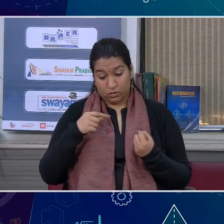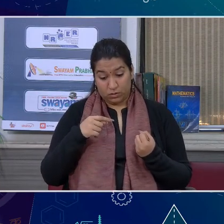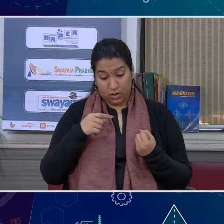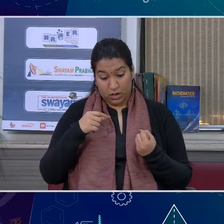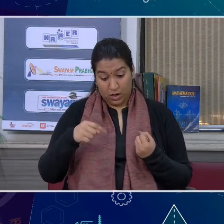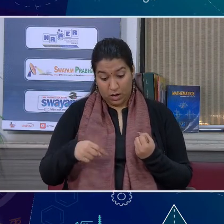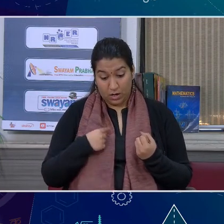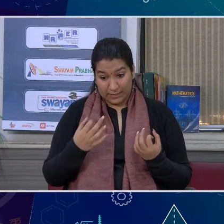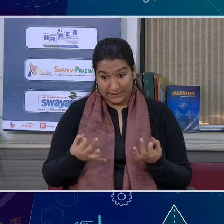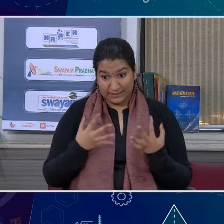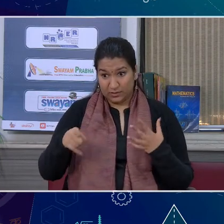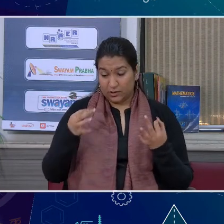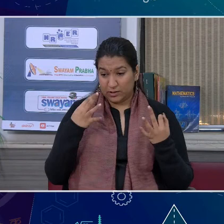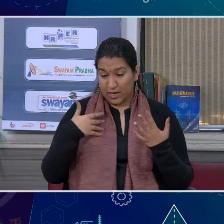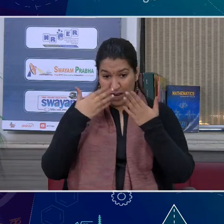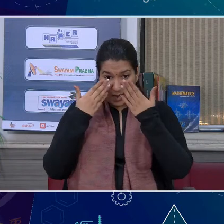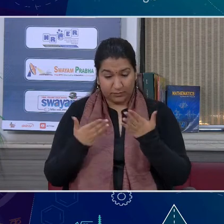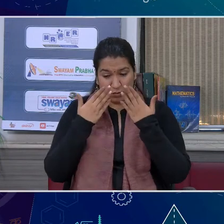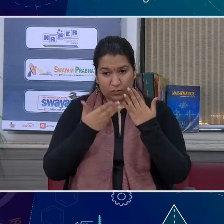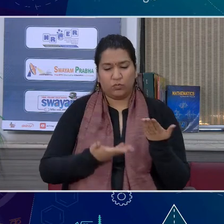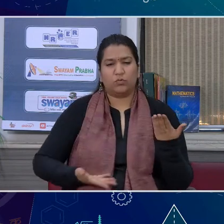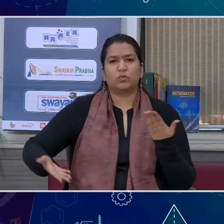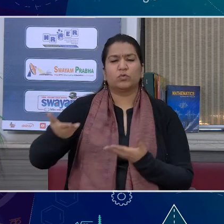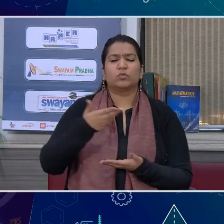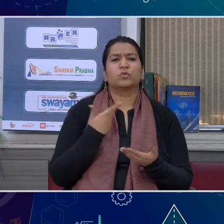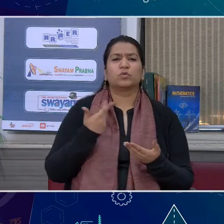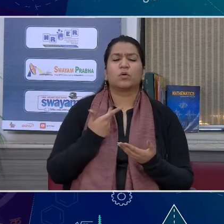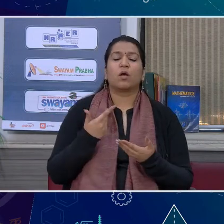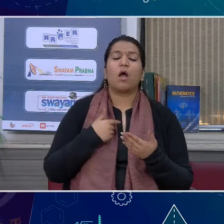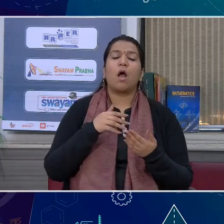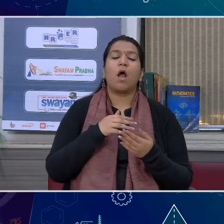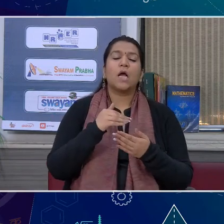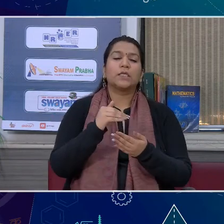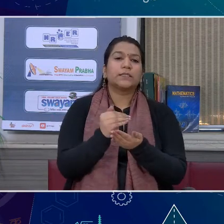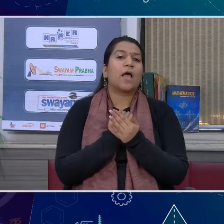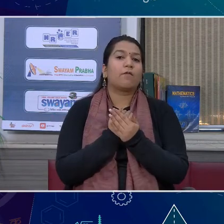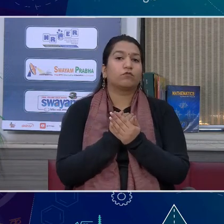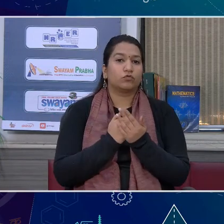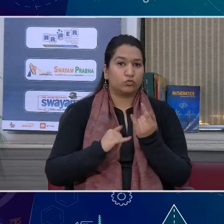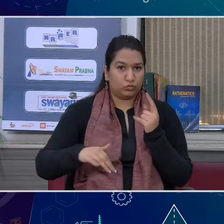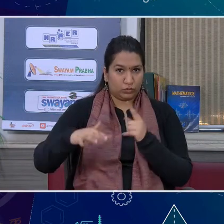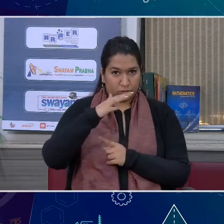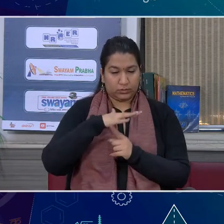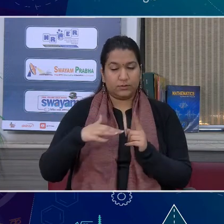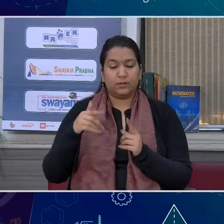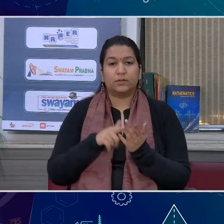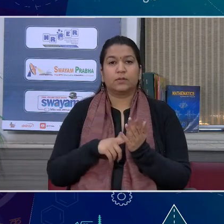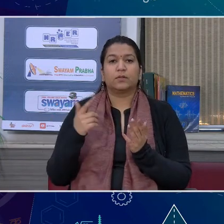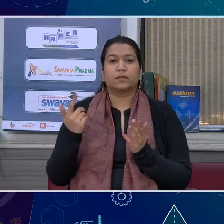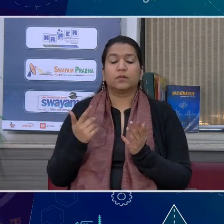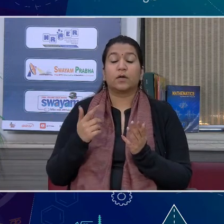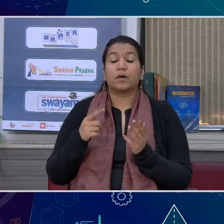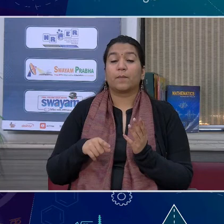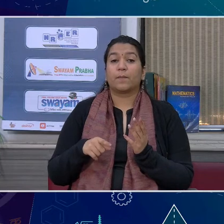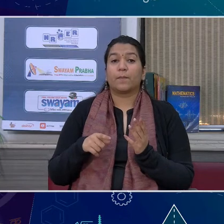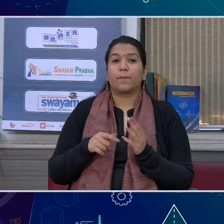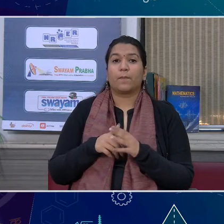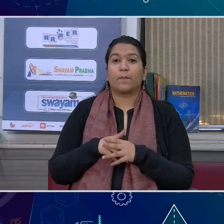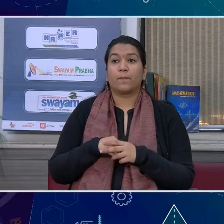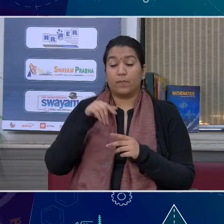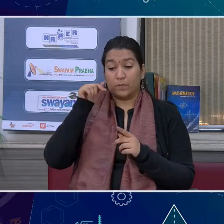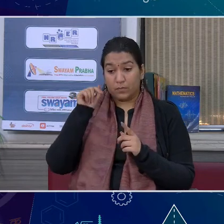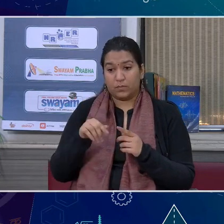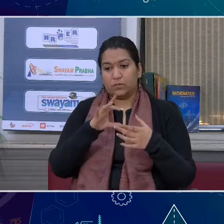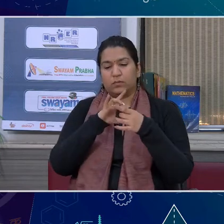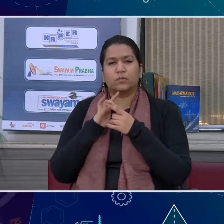यूनिकनेस का ओनर करता है तब ही एक स्वस्थ समाज बनता है जिसमें सब कि अलग-लग विशिष्टा है और